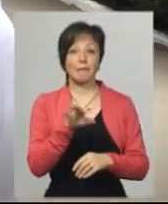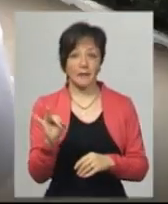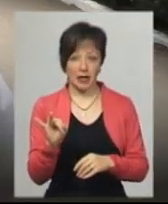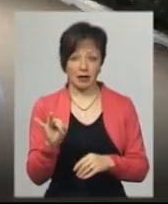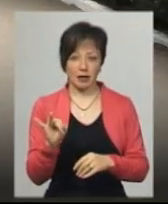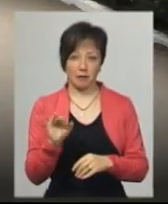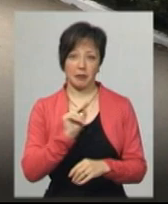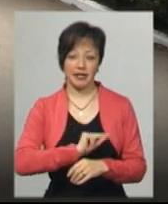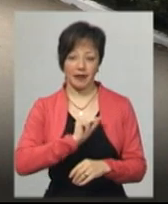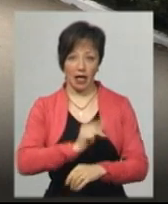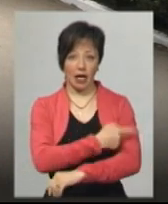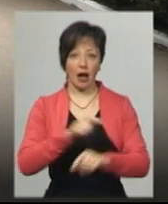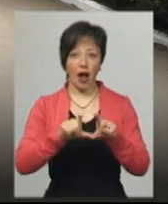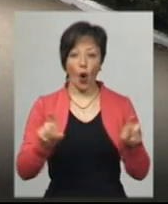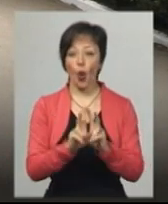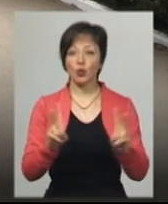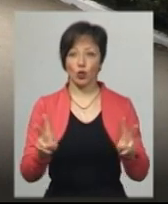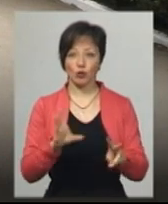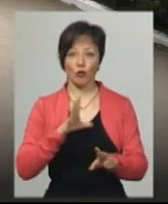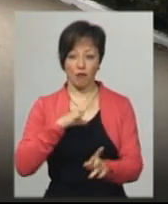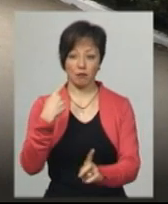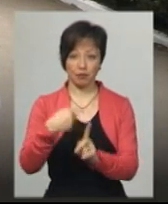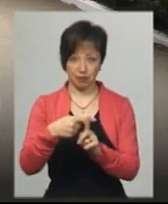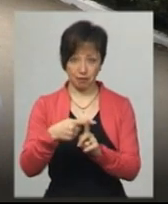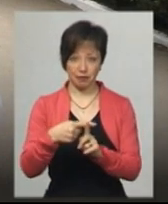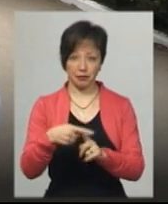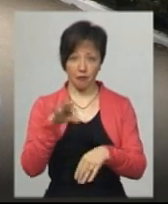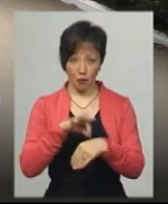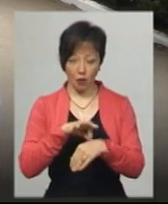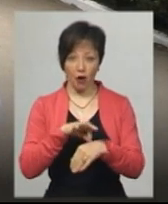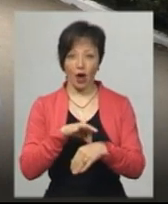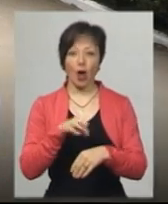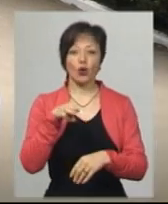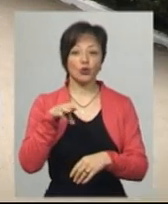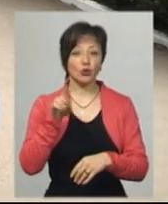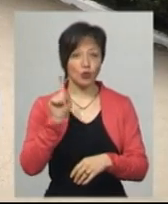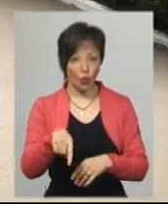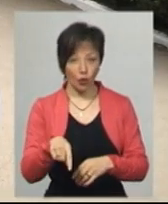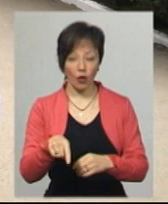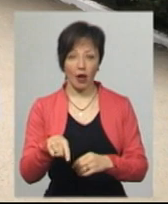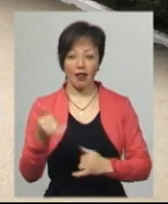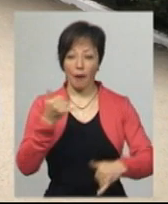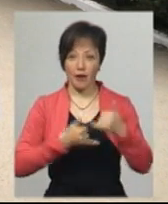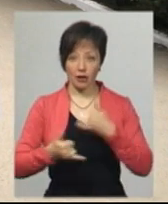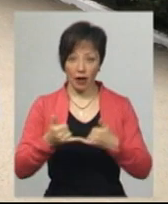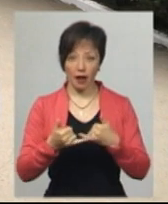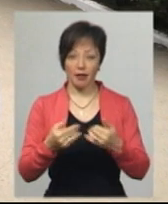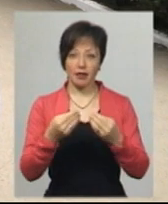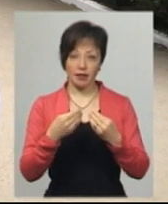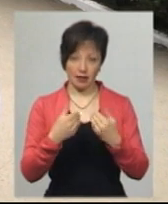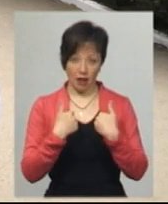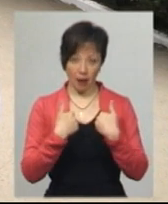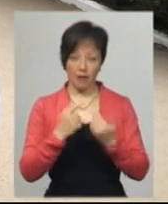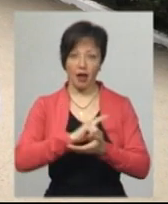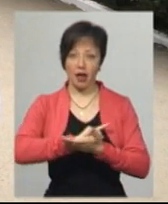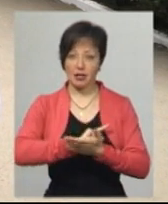співробітників лікарні хтось був з плюсом, то вірусологічна лабораторія нам в екстрену,